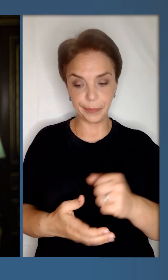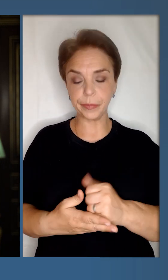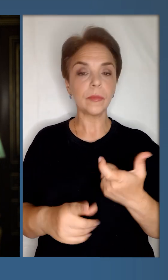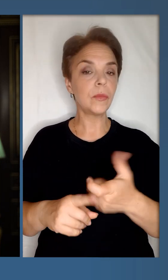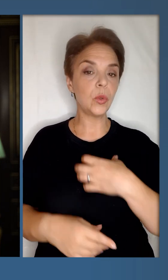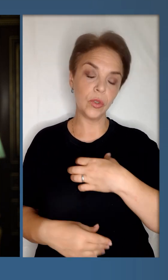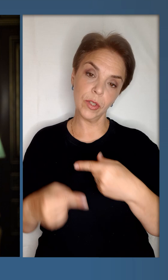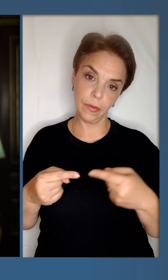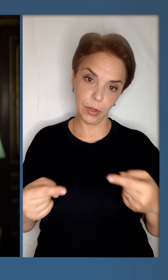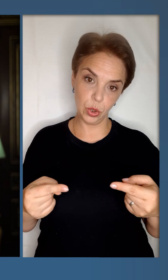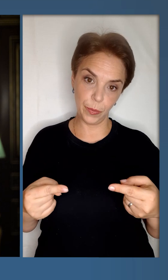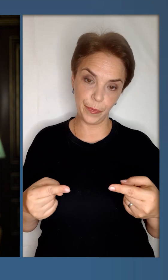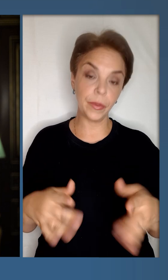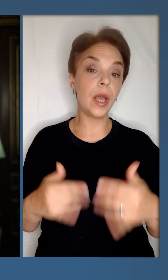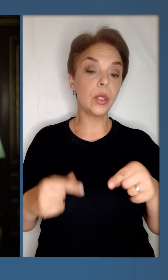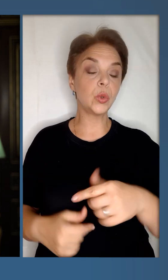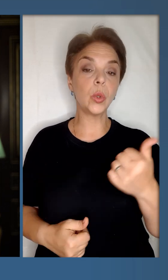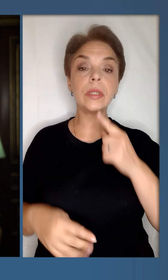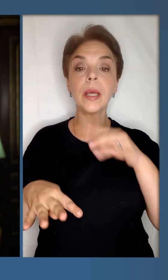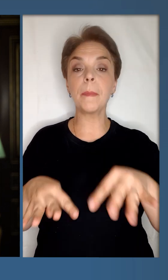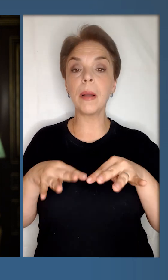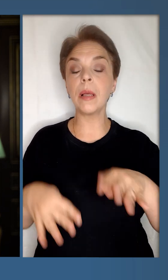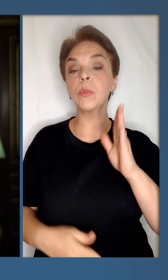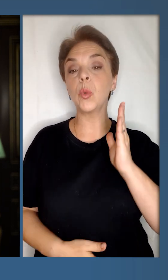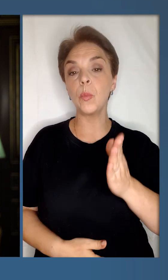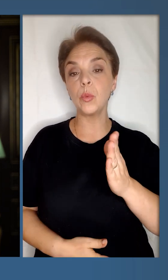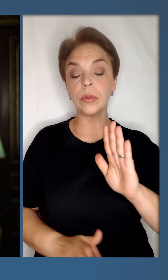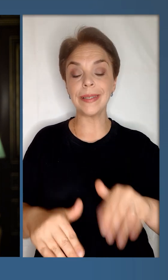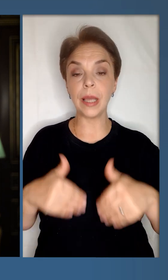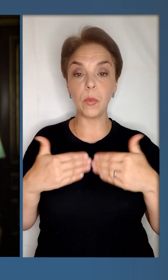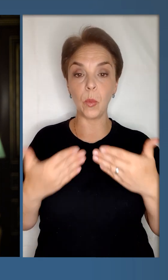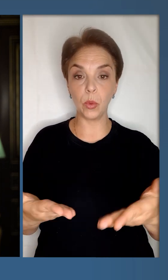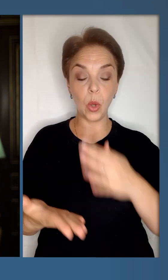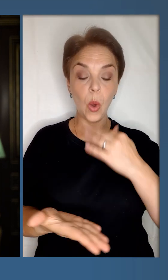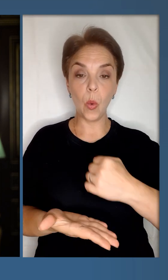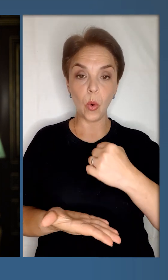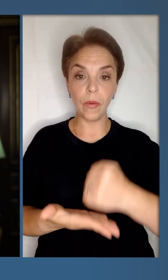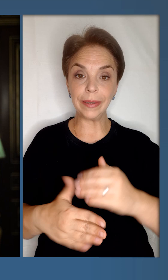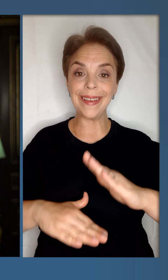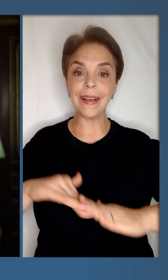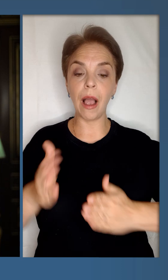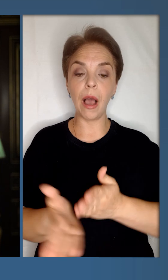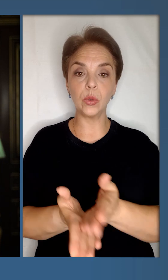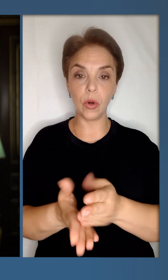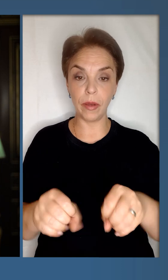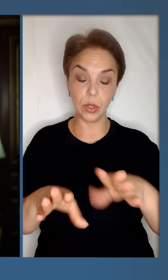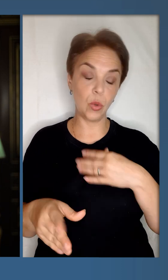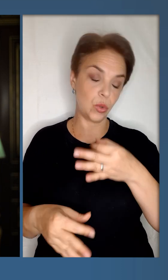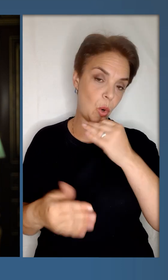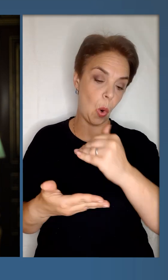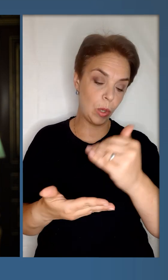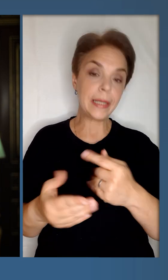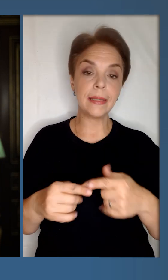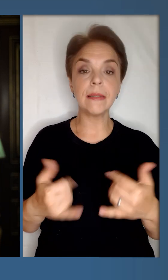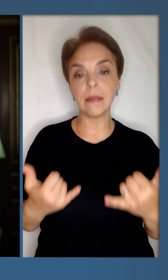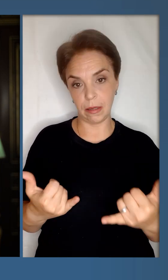одне дуже важлива річ. Цього тижня парламенту буде запропоновано ухвалити і кадрове рішення. Хочу